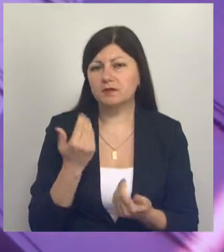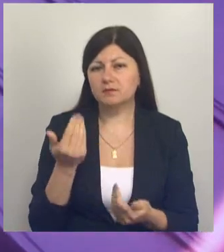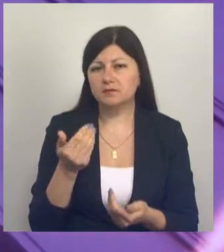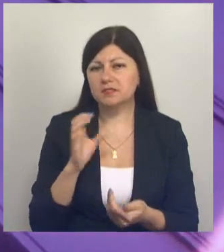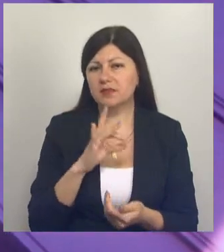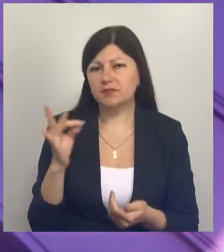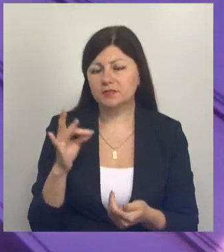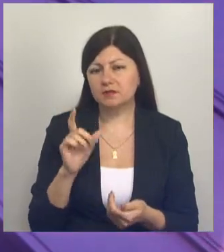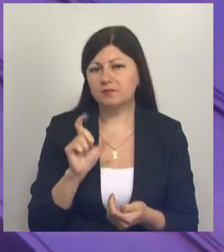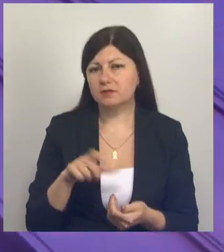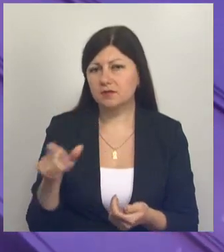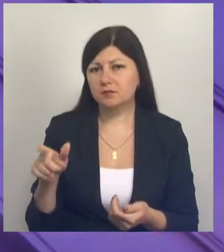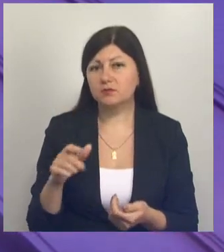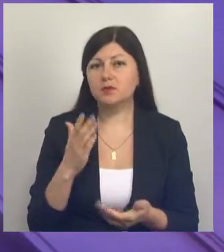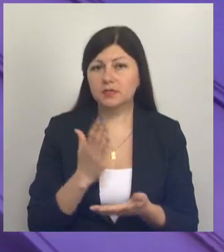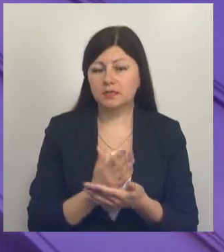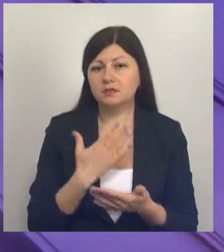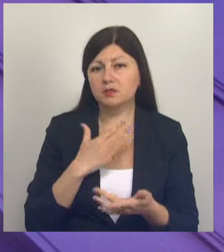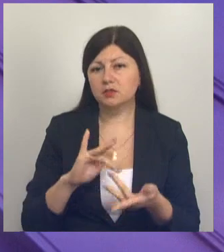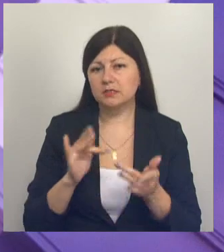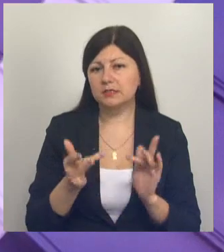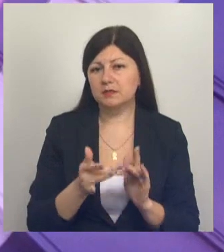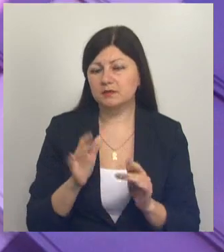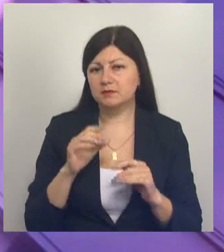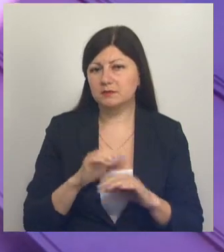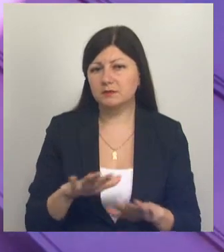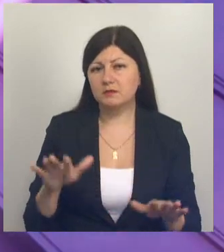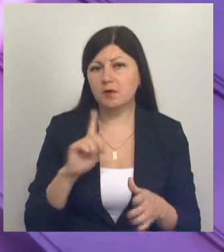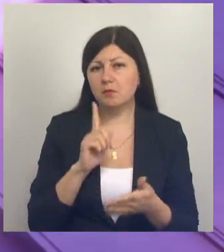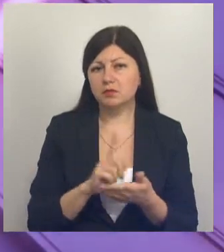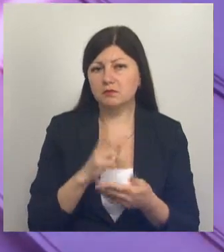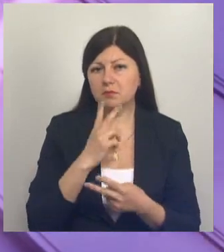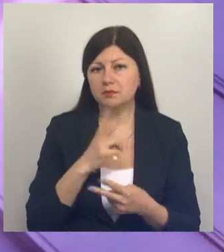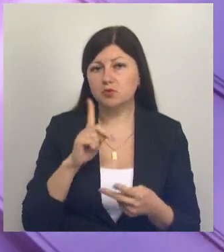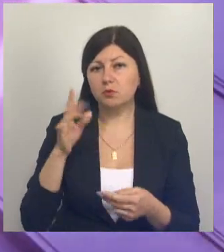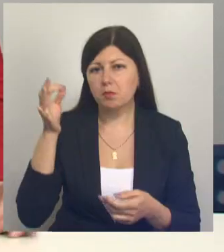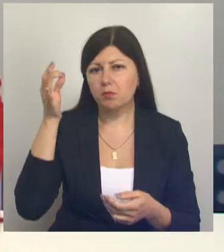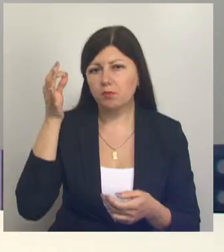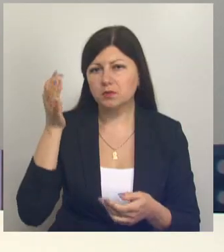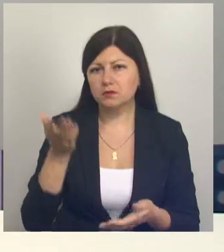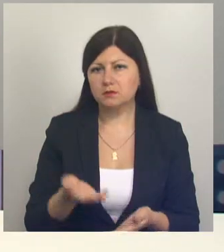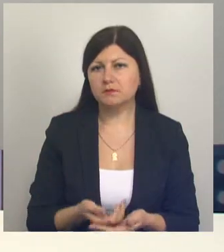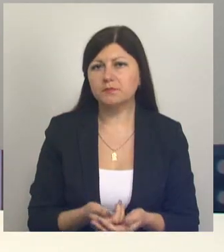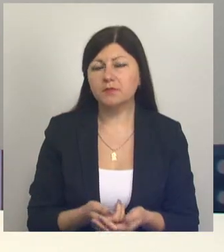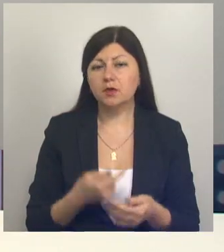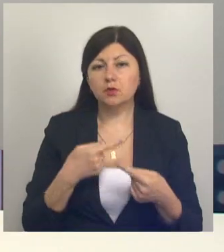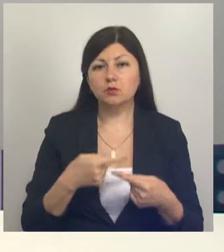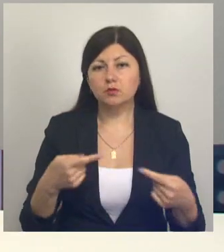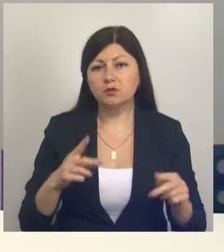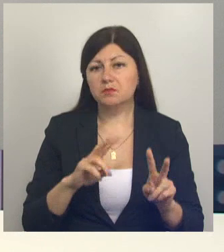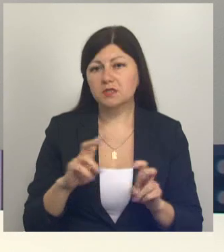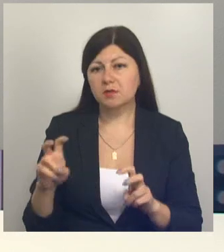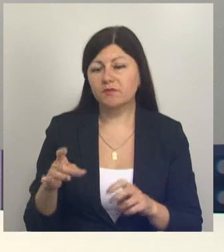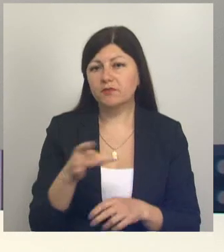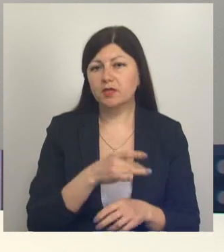области. Материал доступен на наших интернет-ресурсах. Обязательно посмотрите, чтобы помнить. К другим темам. В